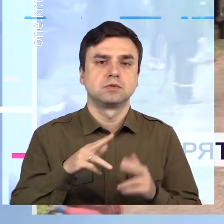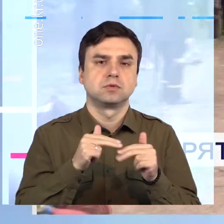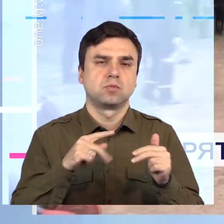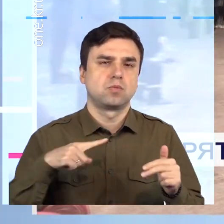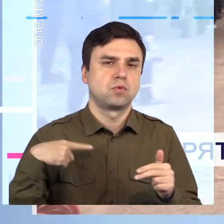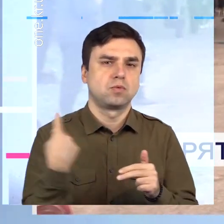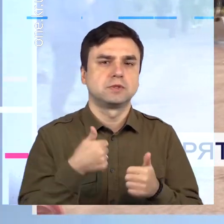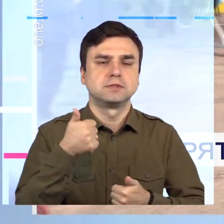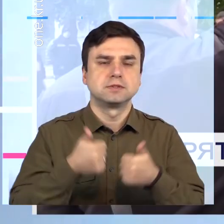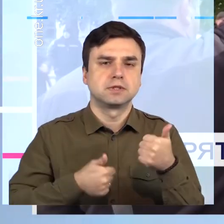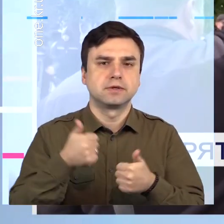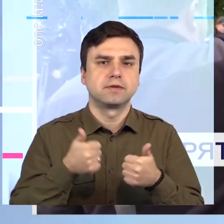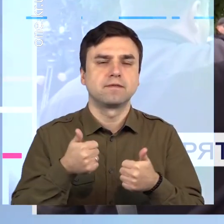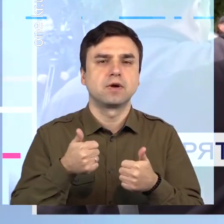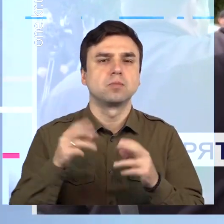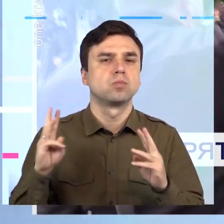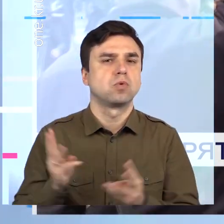обласні змагання рятувальників.